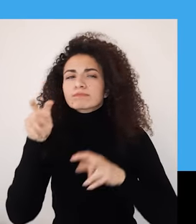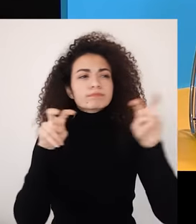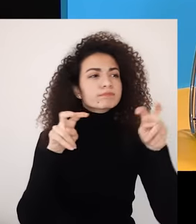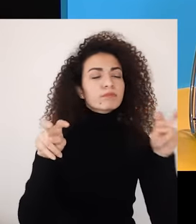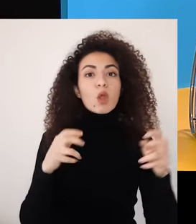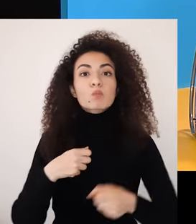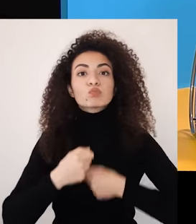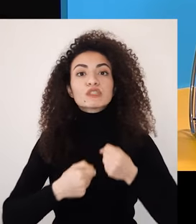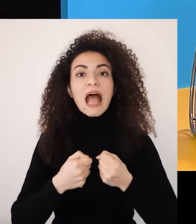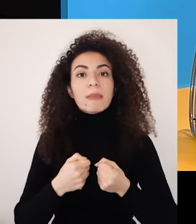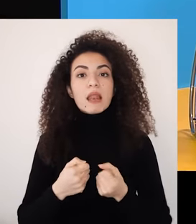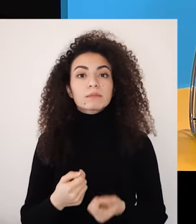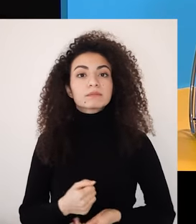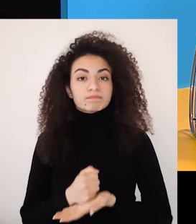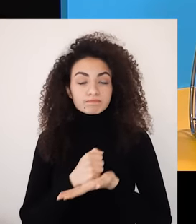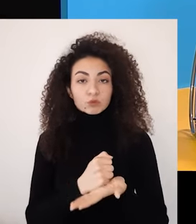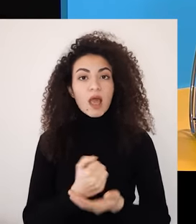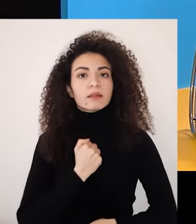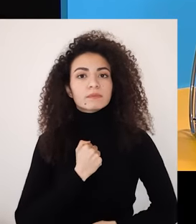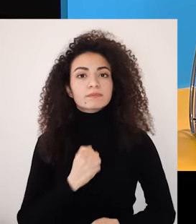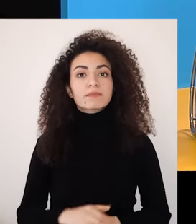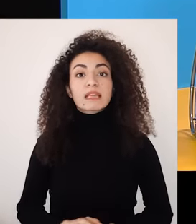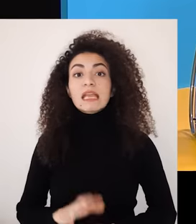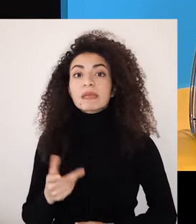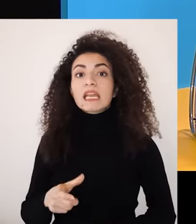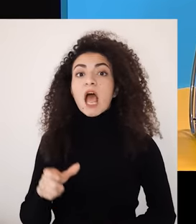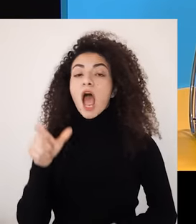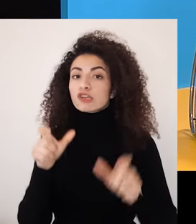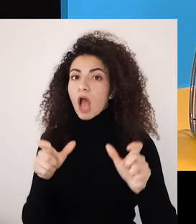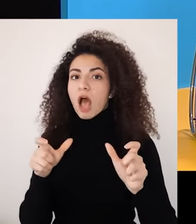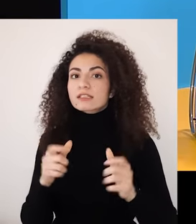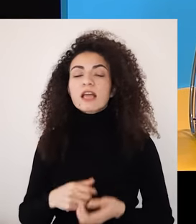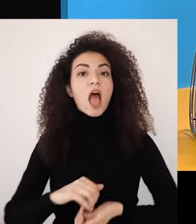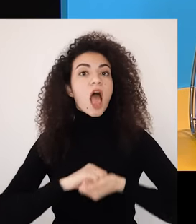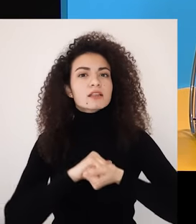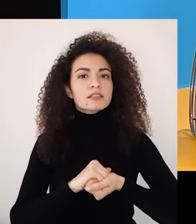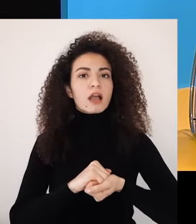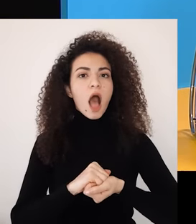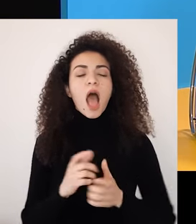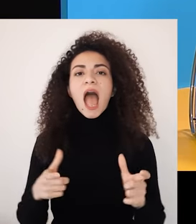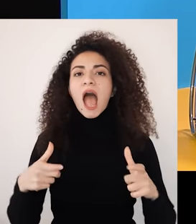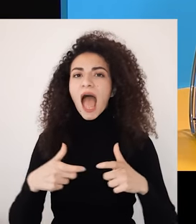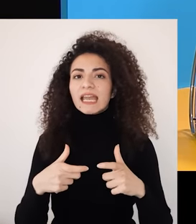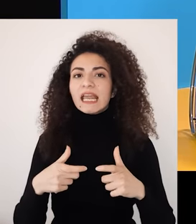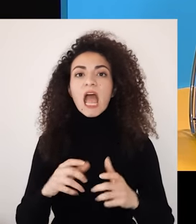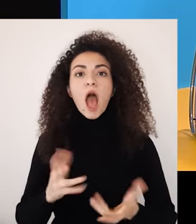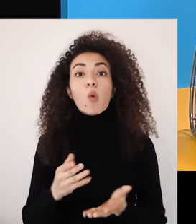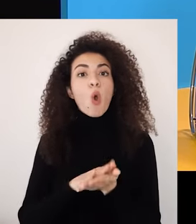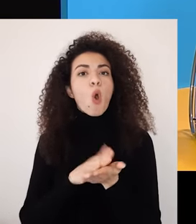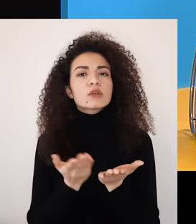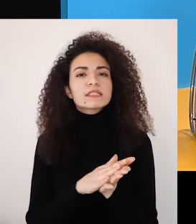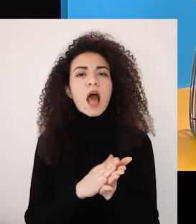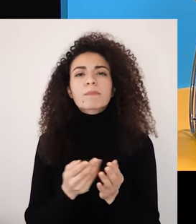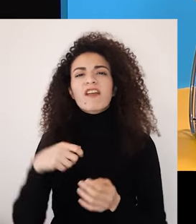أما الحرف الثالث هو حرف الر لكلمة resource أي مصادر الدعم الخارجية يلي بننظر لإله